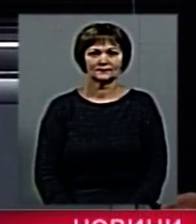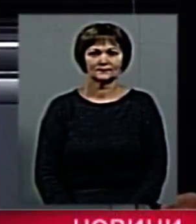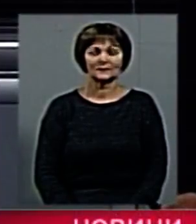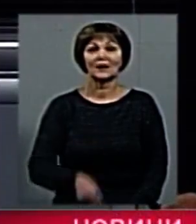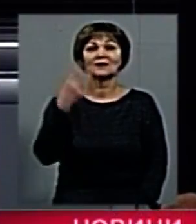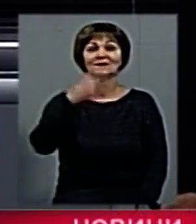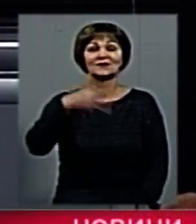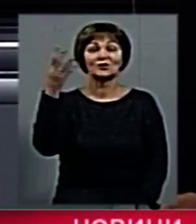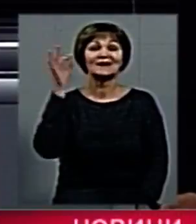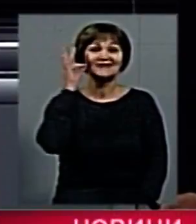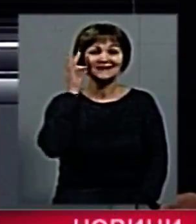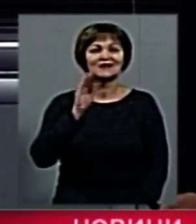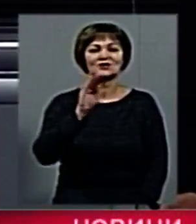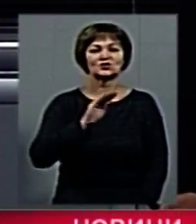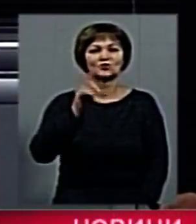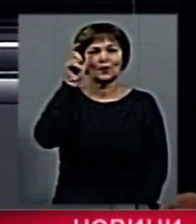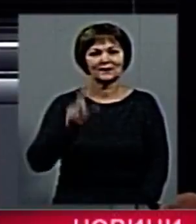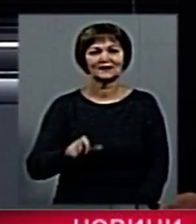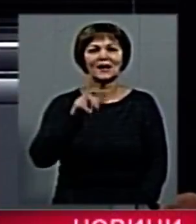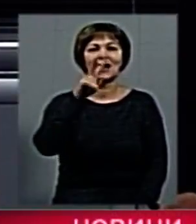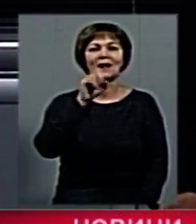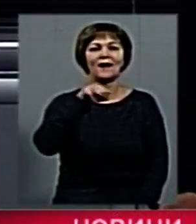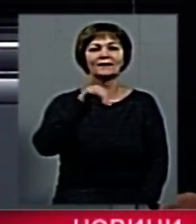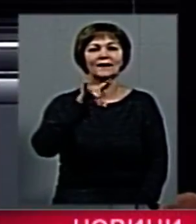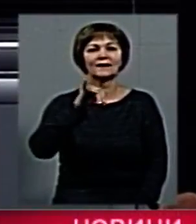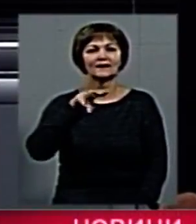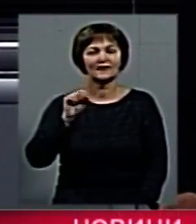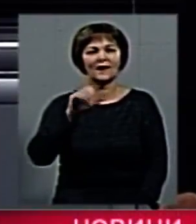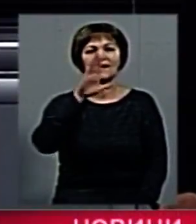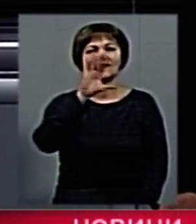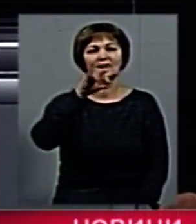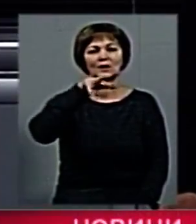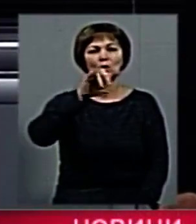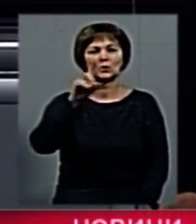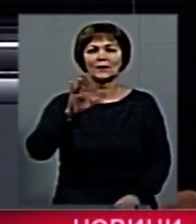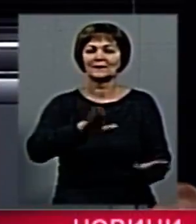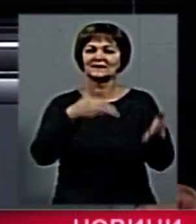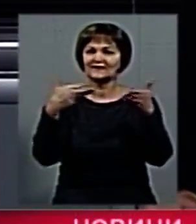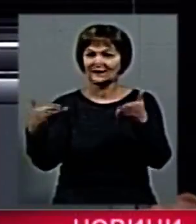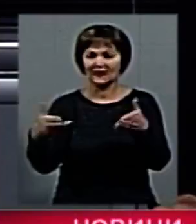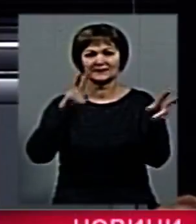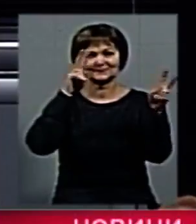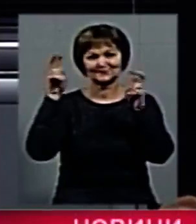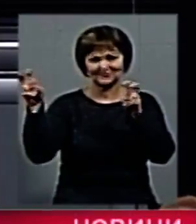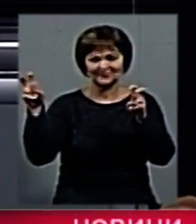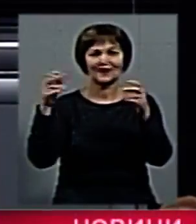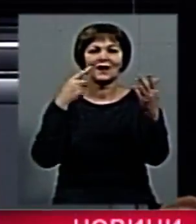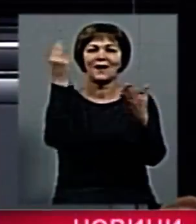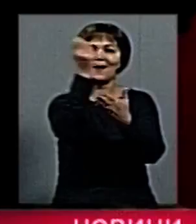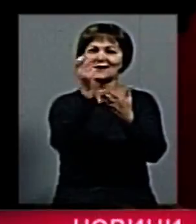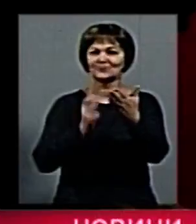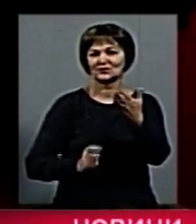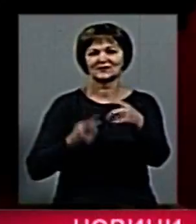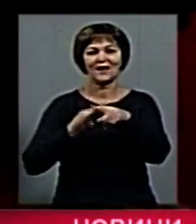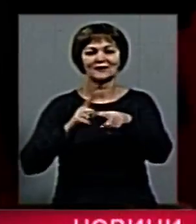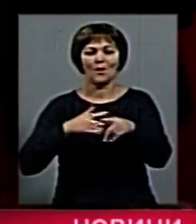24-річна житомирянка Катерина Вілкул вперше презентувала персональну тематичну експозицію «Між Житомир». Всього 12